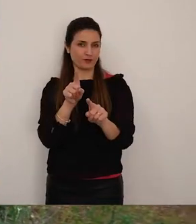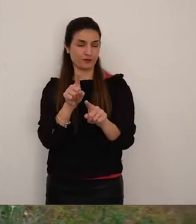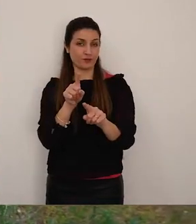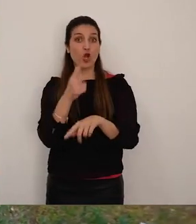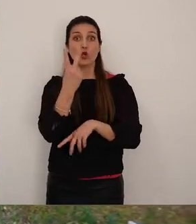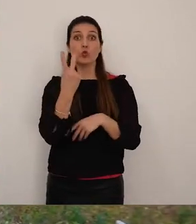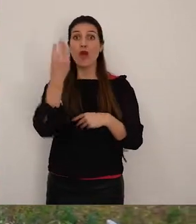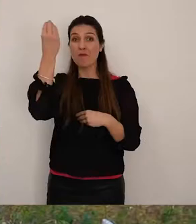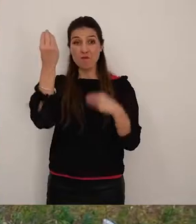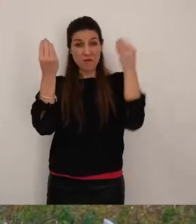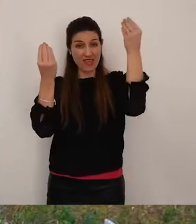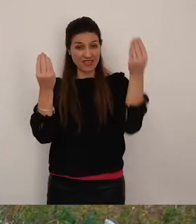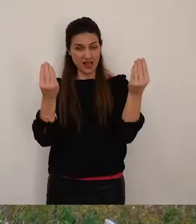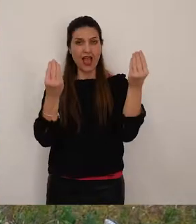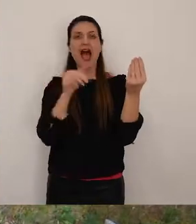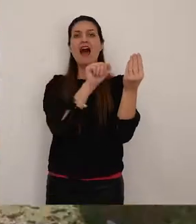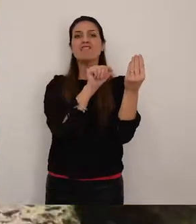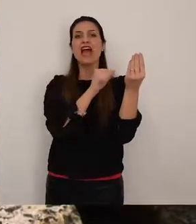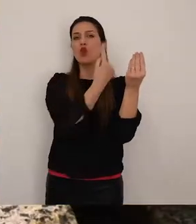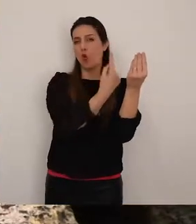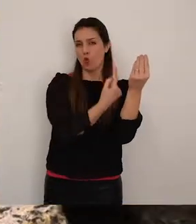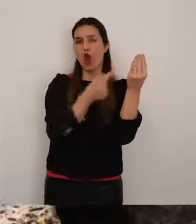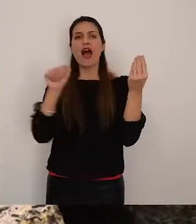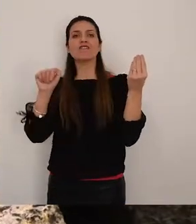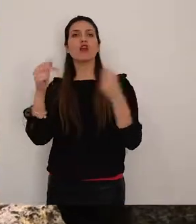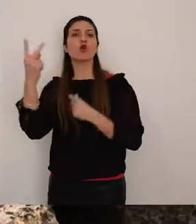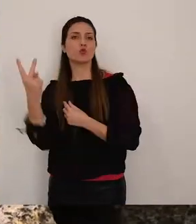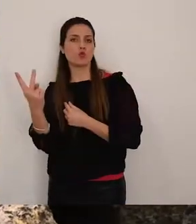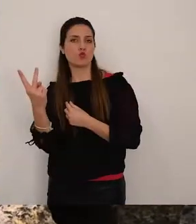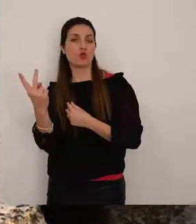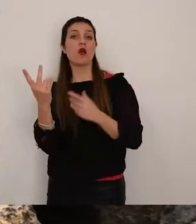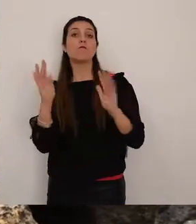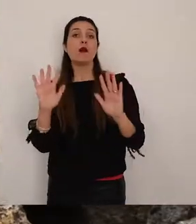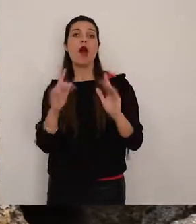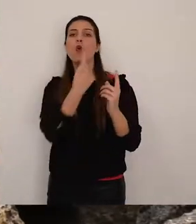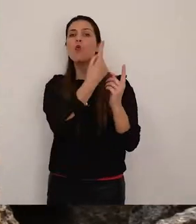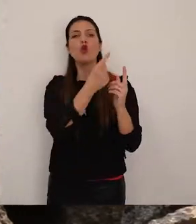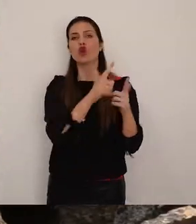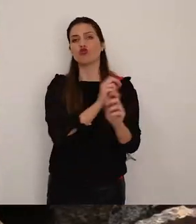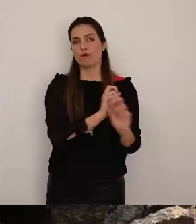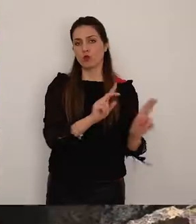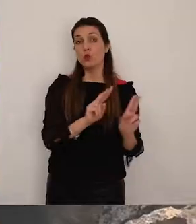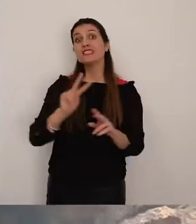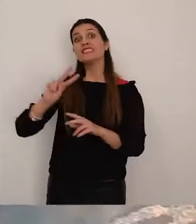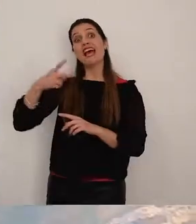dei due menhir Anfiano 1 e Anfiano 2 purtroppo ne rimane solo parte del secondo